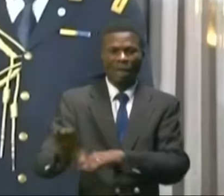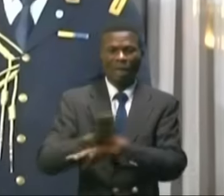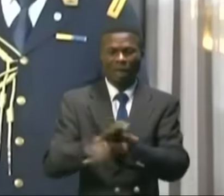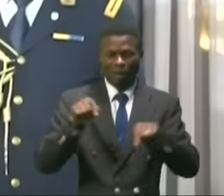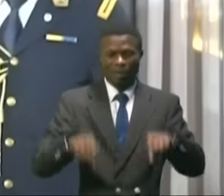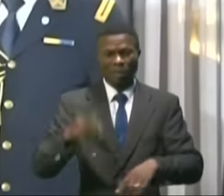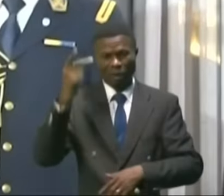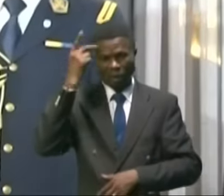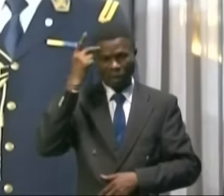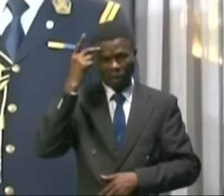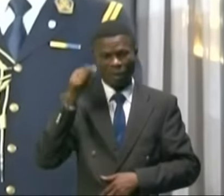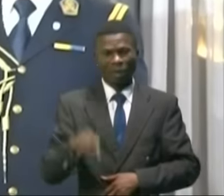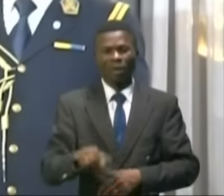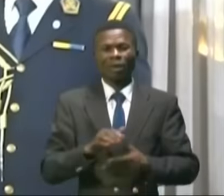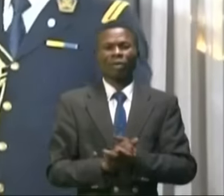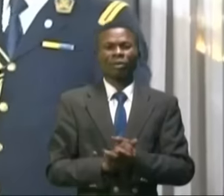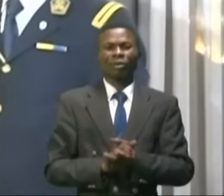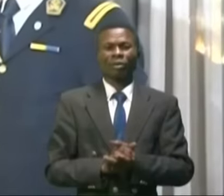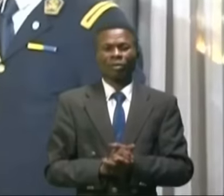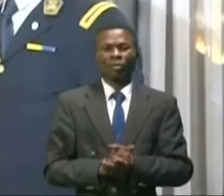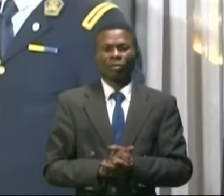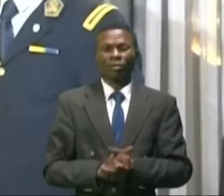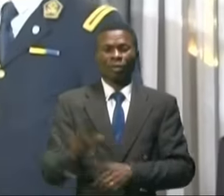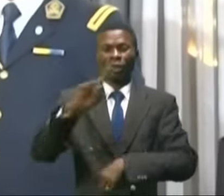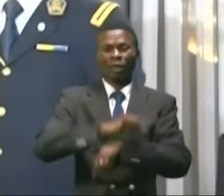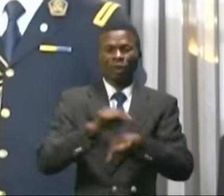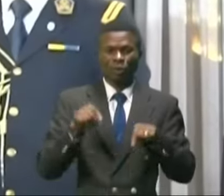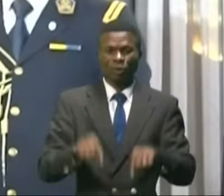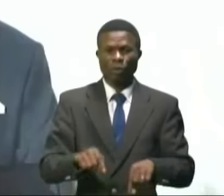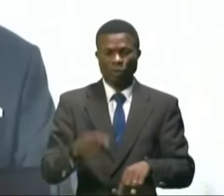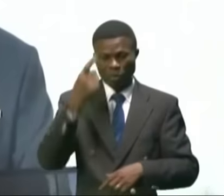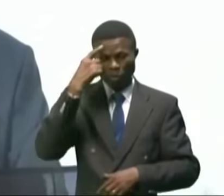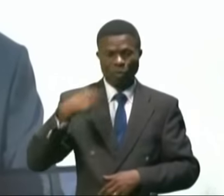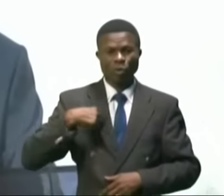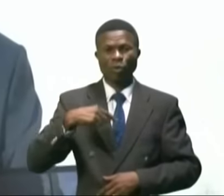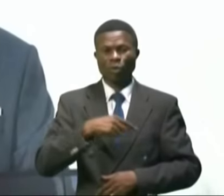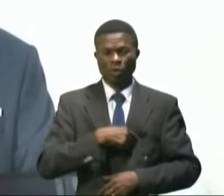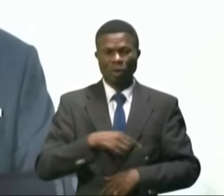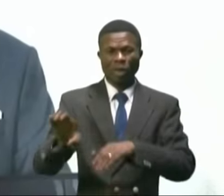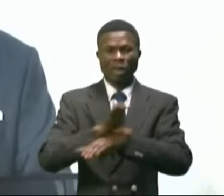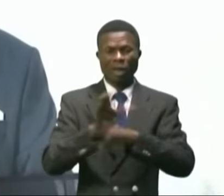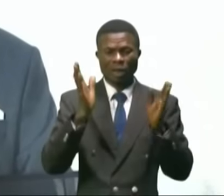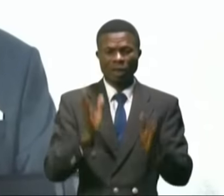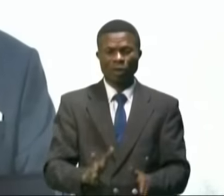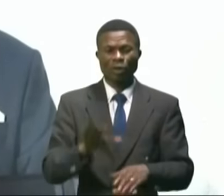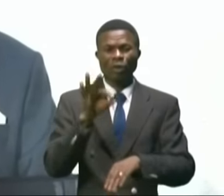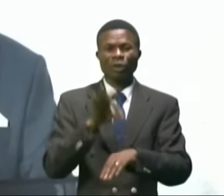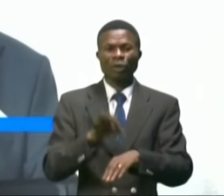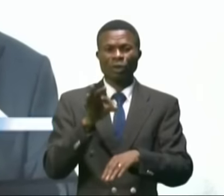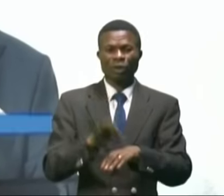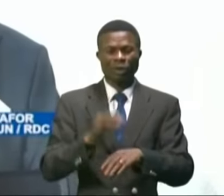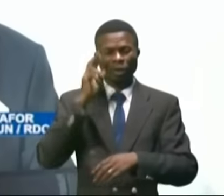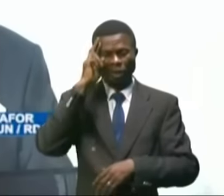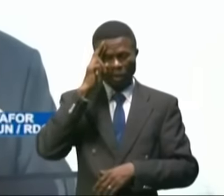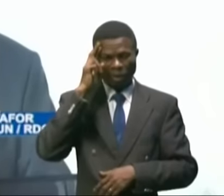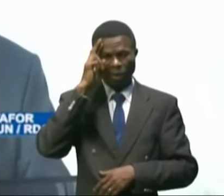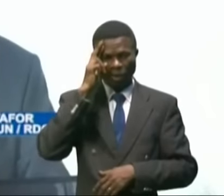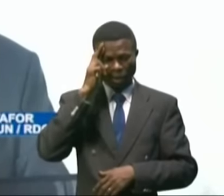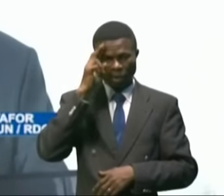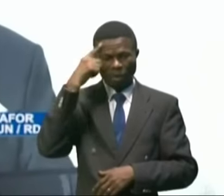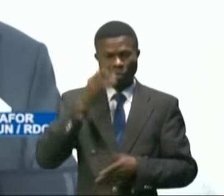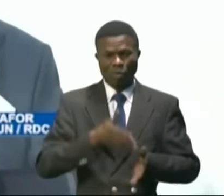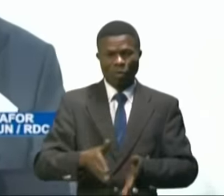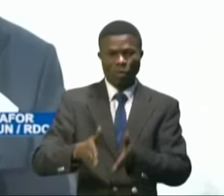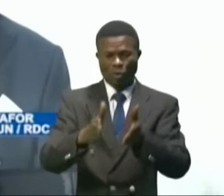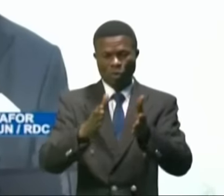Cameroun en poste à Kinshasa. « Cette journée est pour nous Camerounais l'occasion de réfléchir sur le